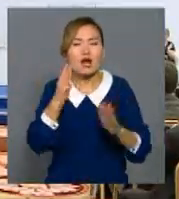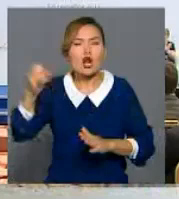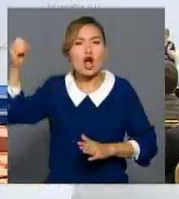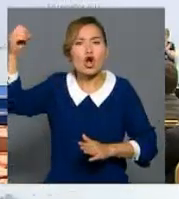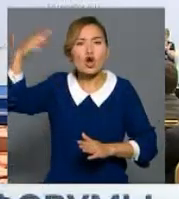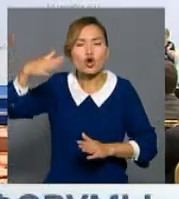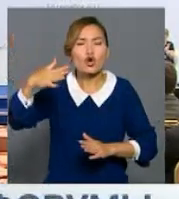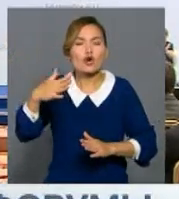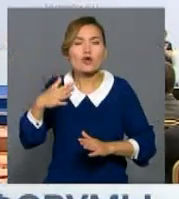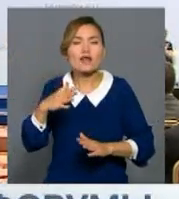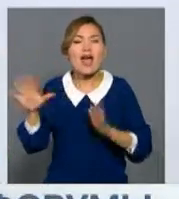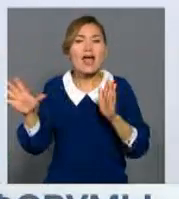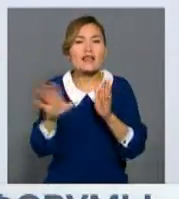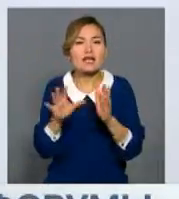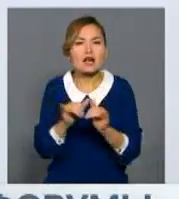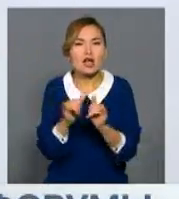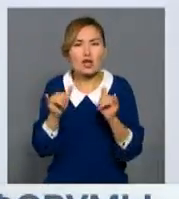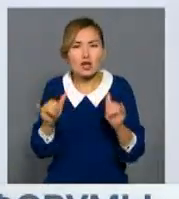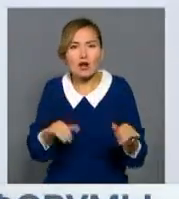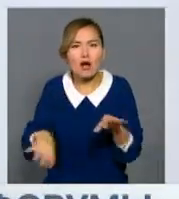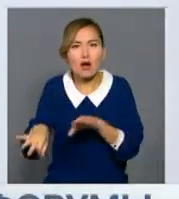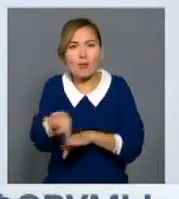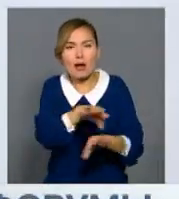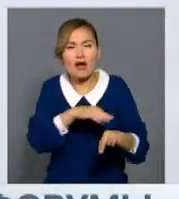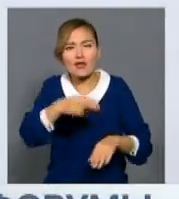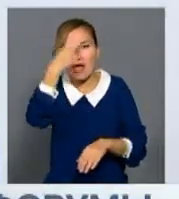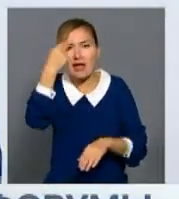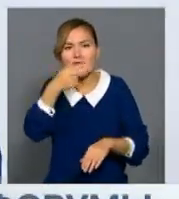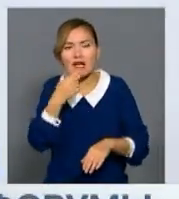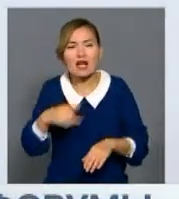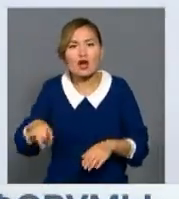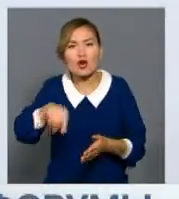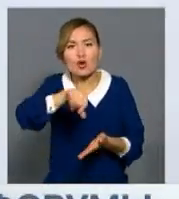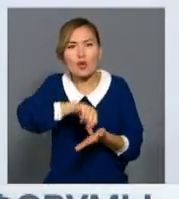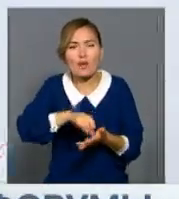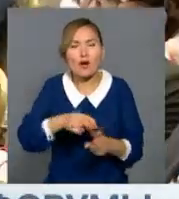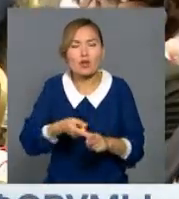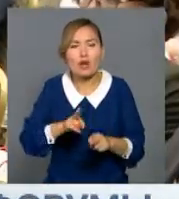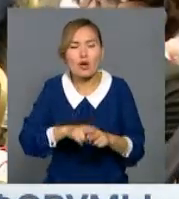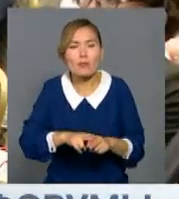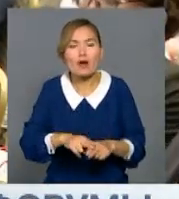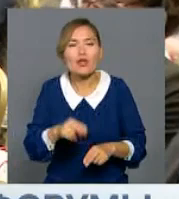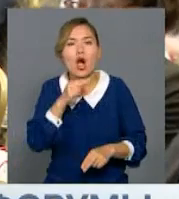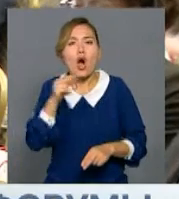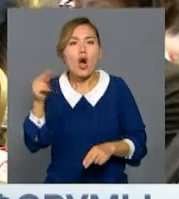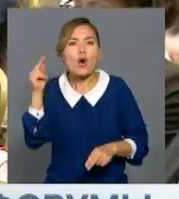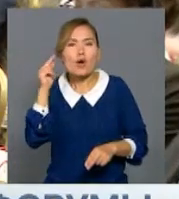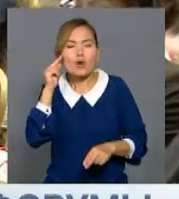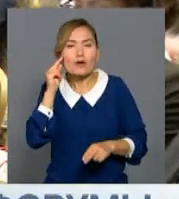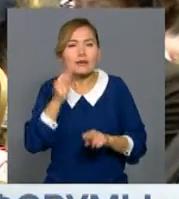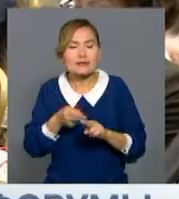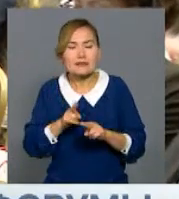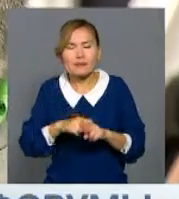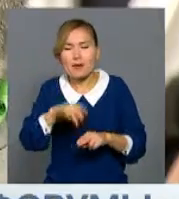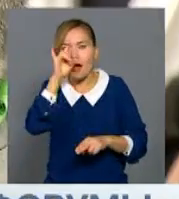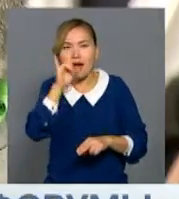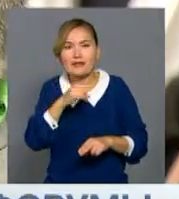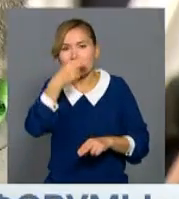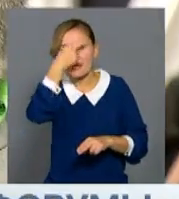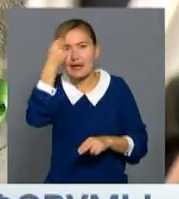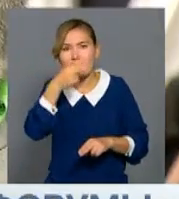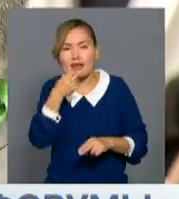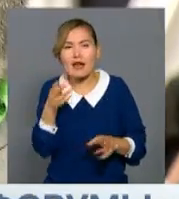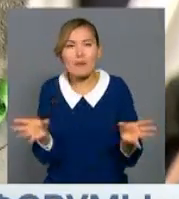бірлескен жоғаларды жүзеге асырға мүдделі. Астанада өтіп жатқан бизнес форумда қос елдің кәсіпкерлері саланы дамытуға қатсты негізге